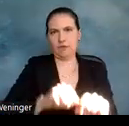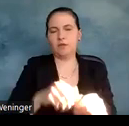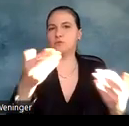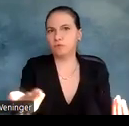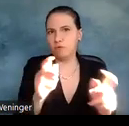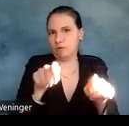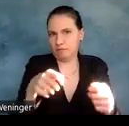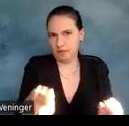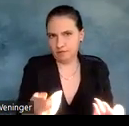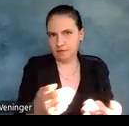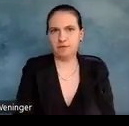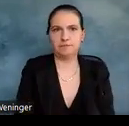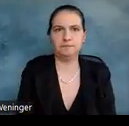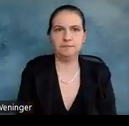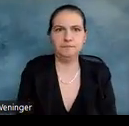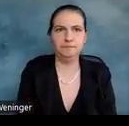Versuche.